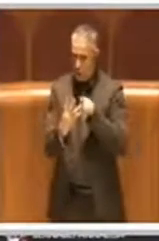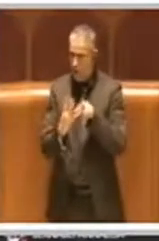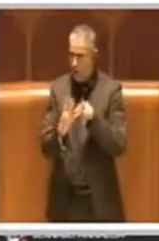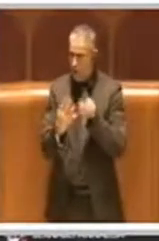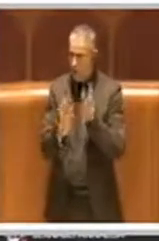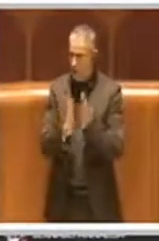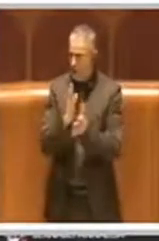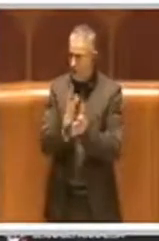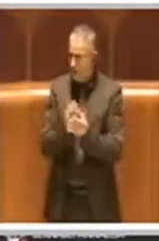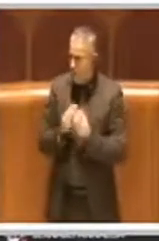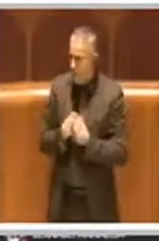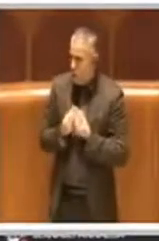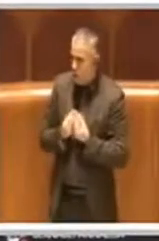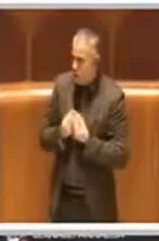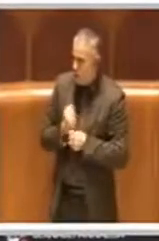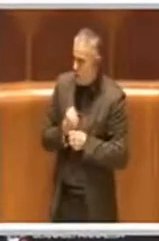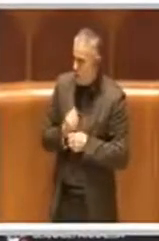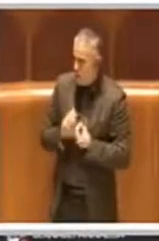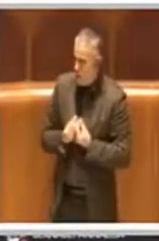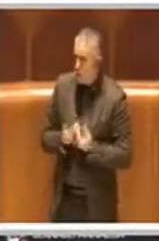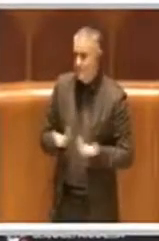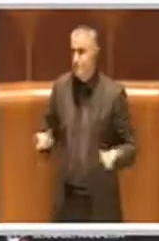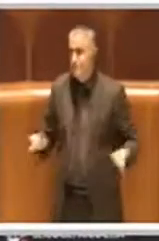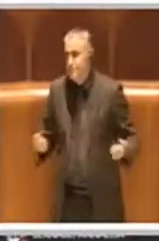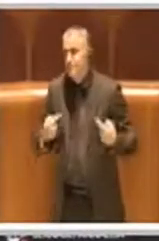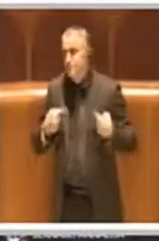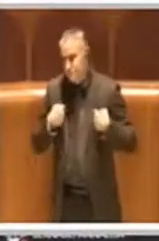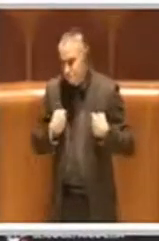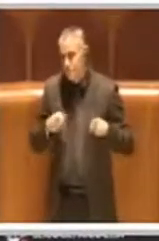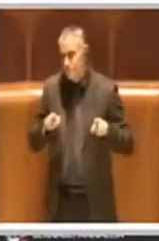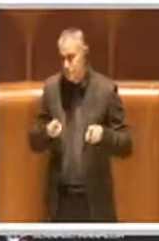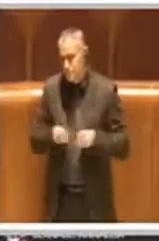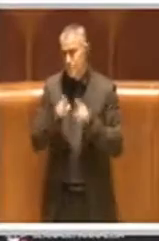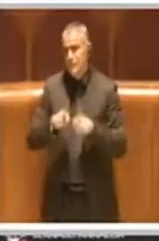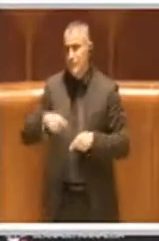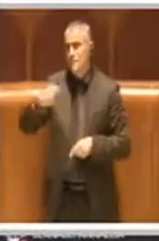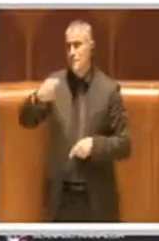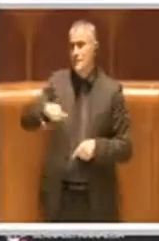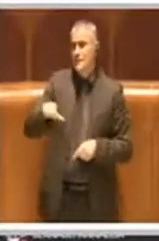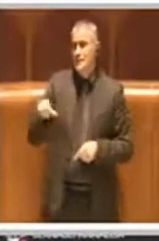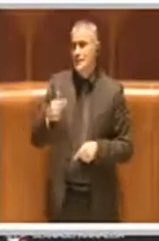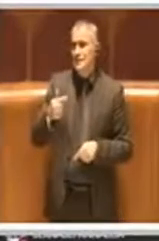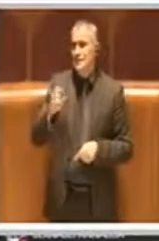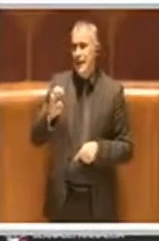volevo anch'io aggiungermi a quanto detto dal Presidente Stefano.